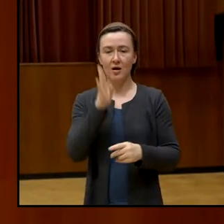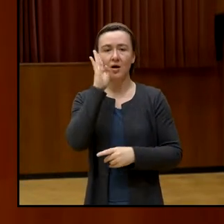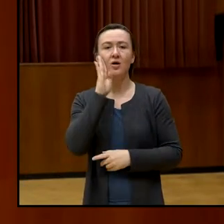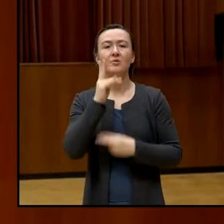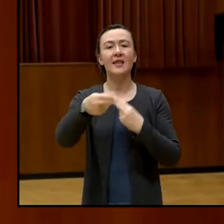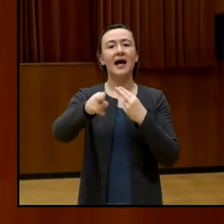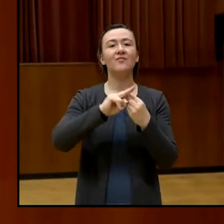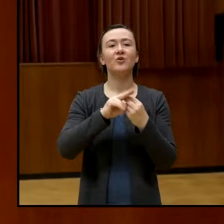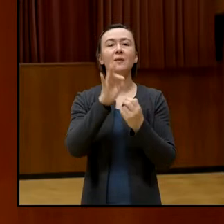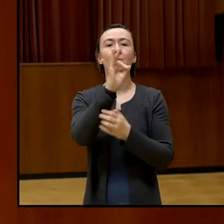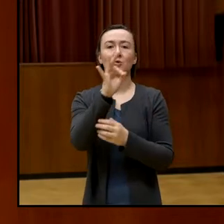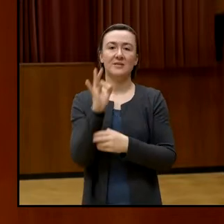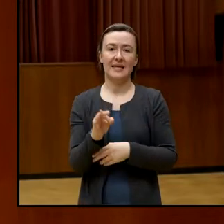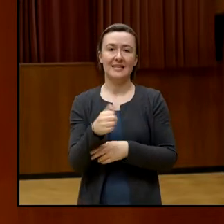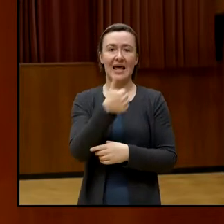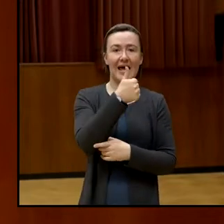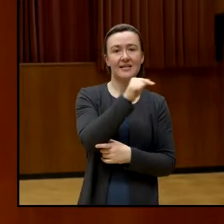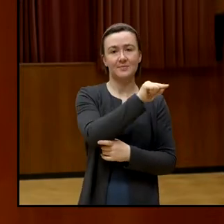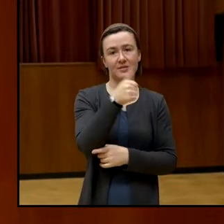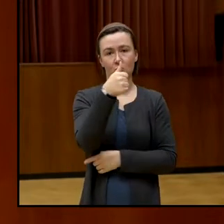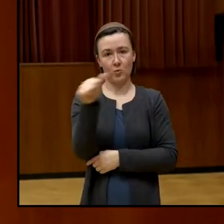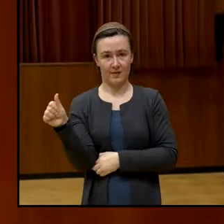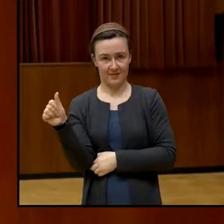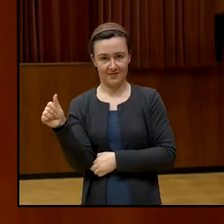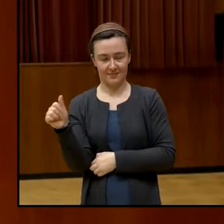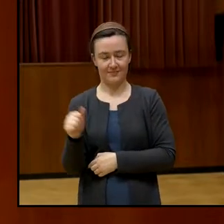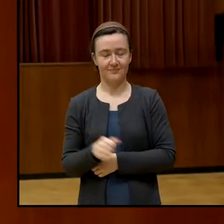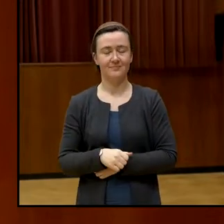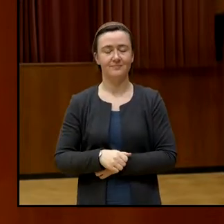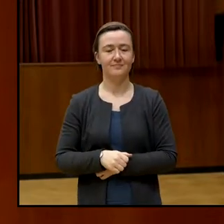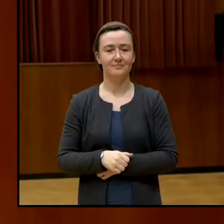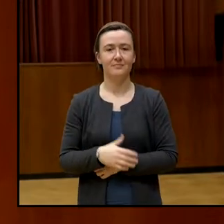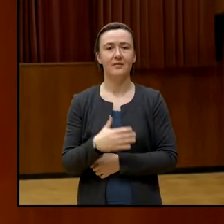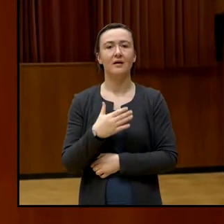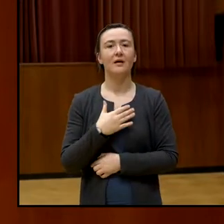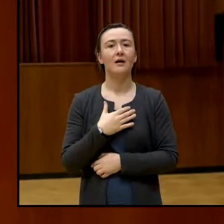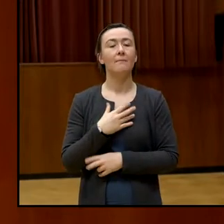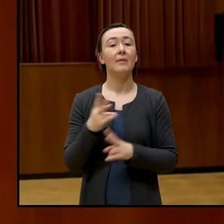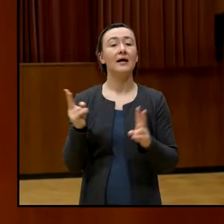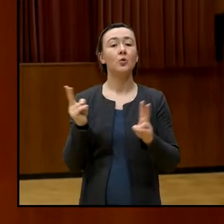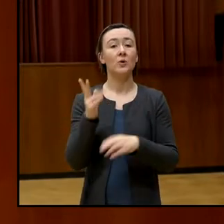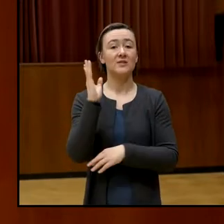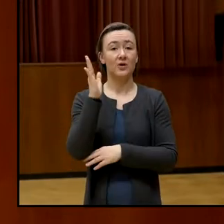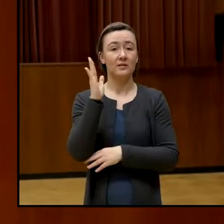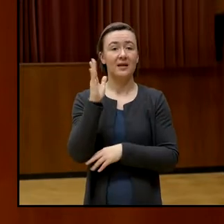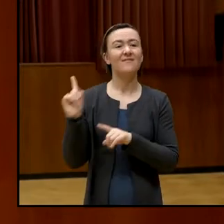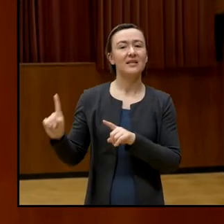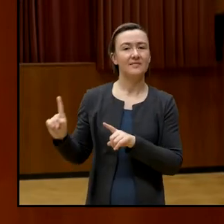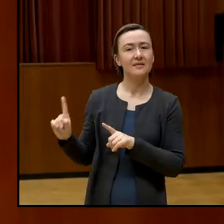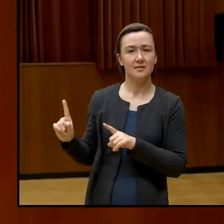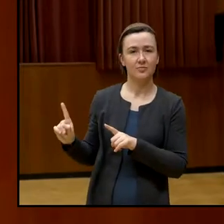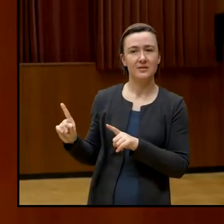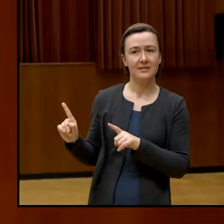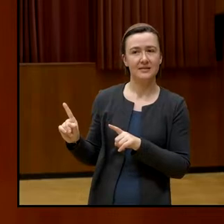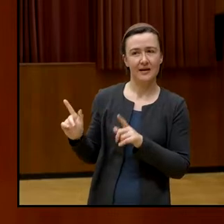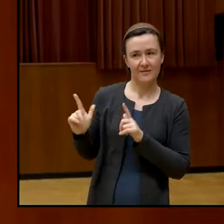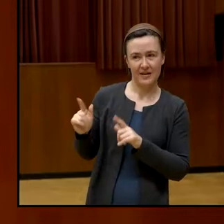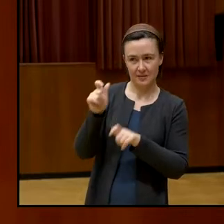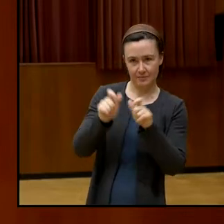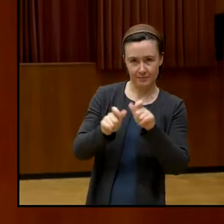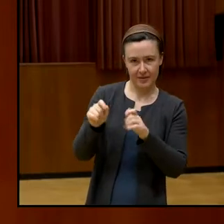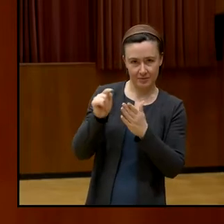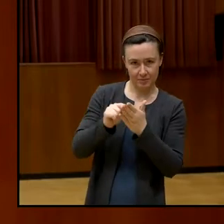Ich konzentriere mich in meinem Kurzvortrag auf... Ein Moment, warten wir mal, bis die Leute